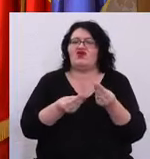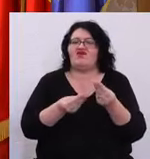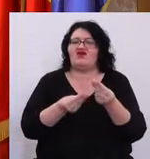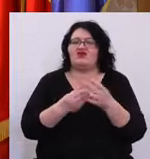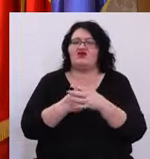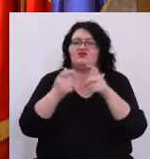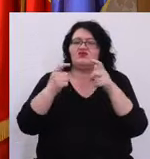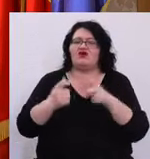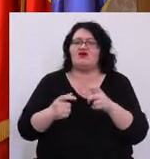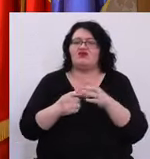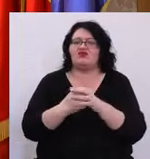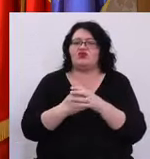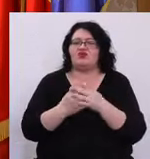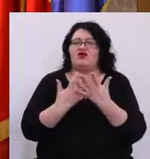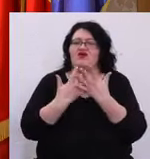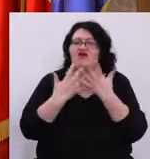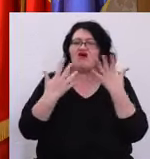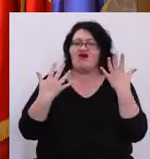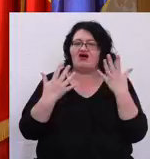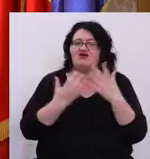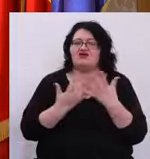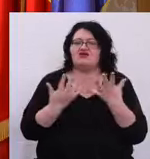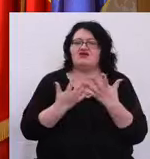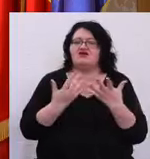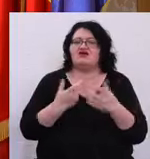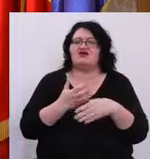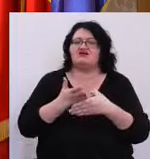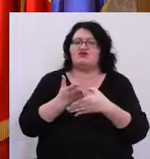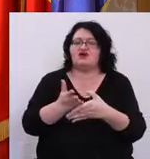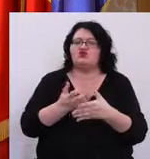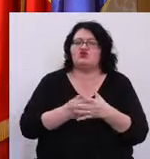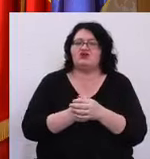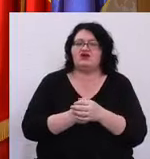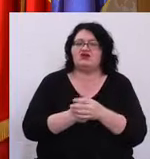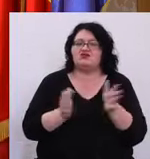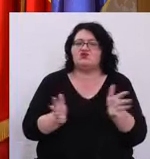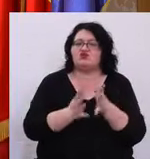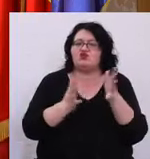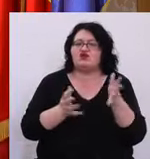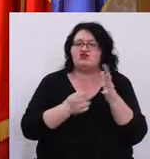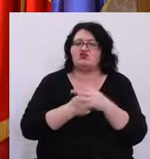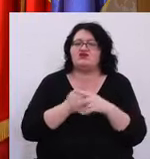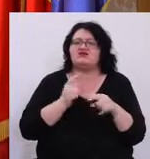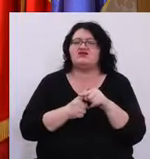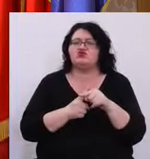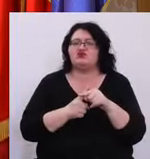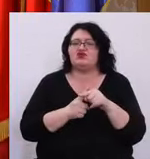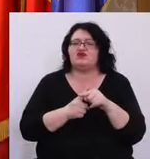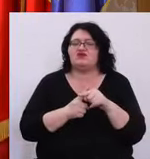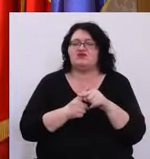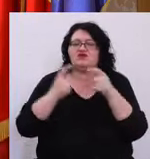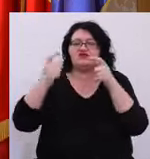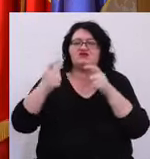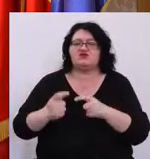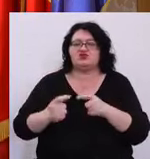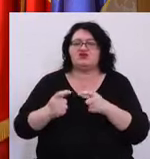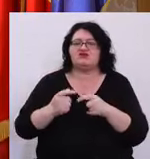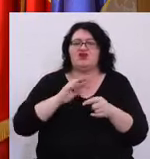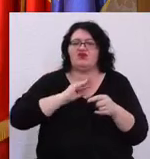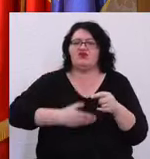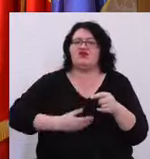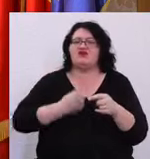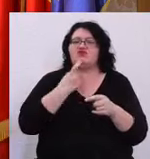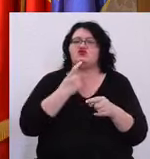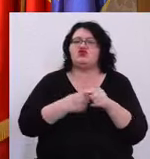un cadru clar Care să încurajeze și instituția primăria